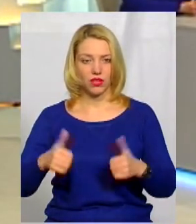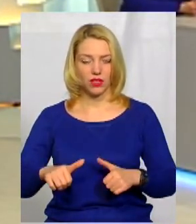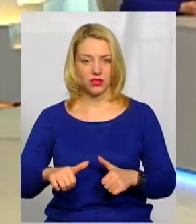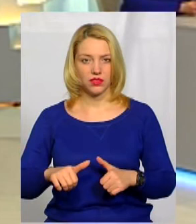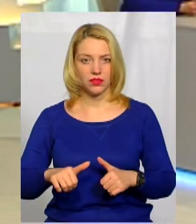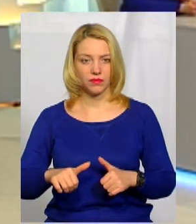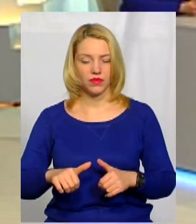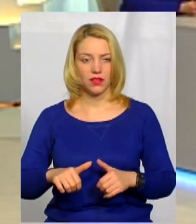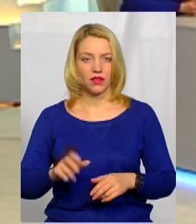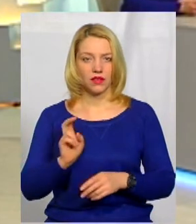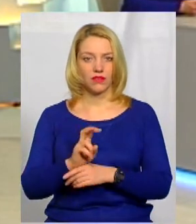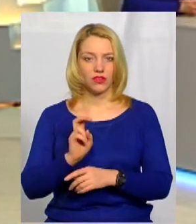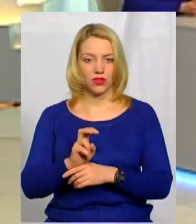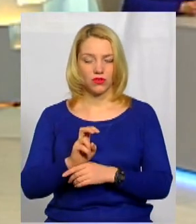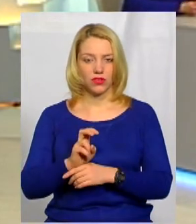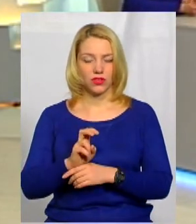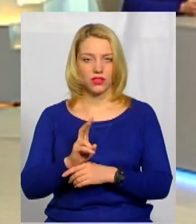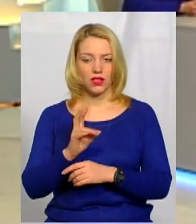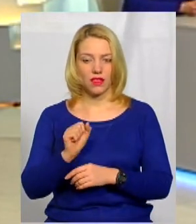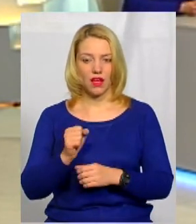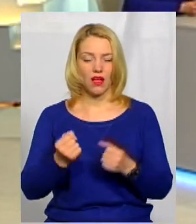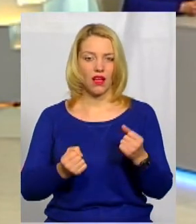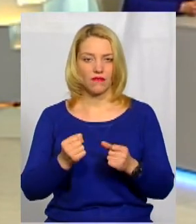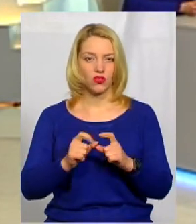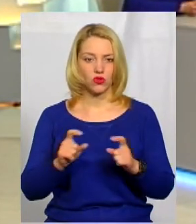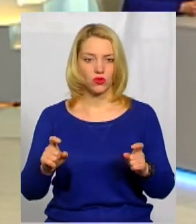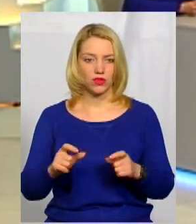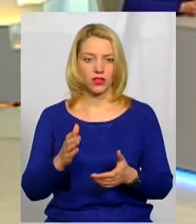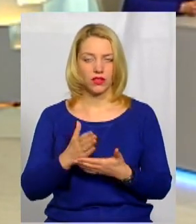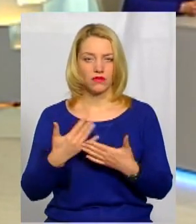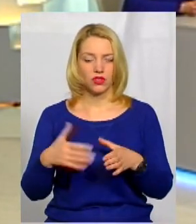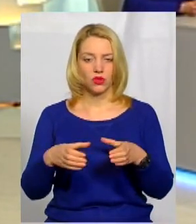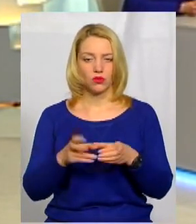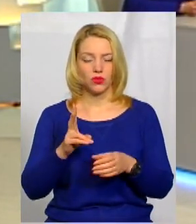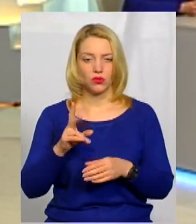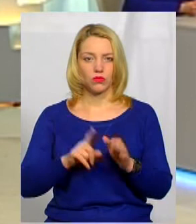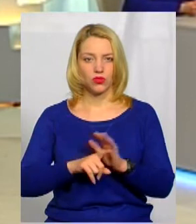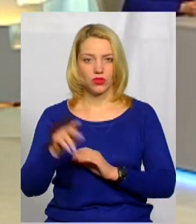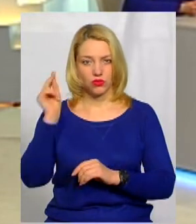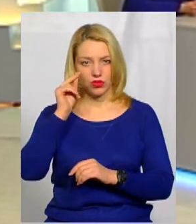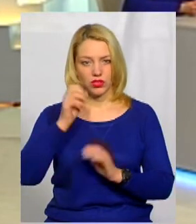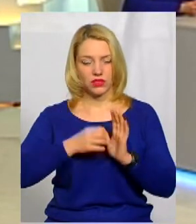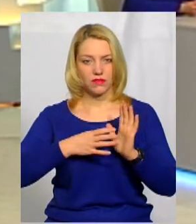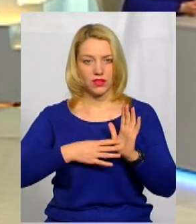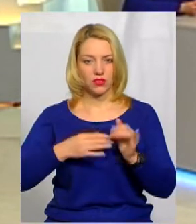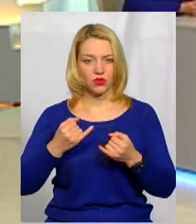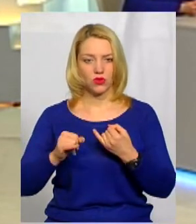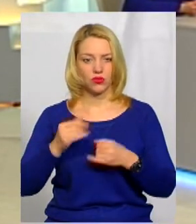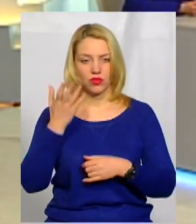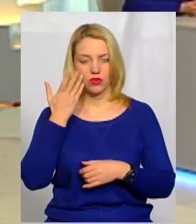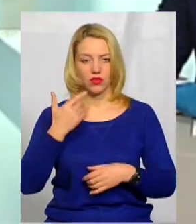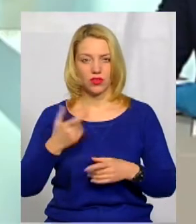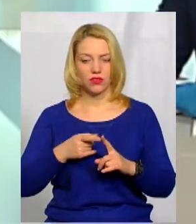відвідуваність в автошколах? Так, ті вже групи, які починають вчитися з 19 жовтня, тобто, коли в